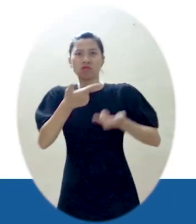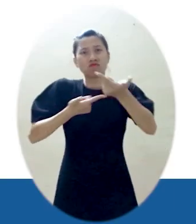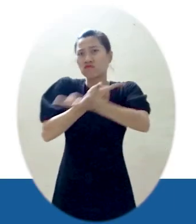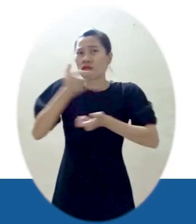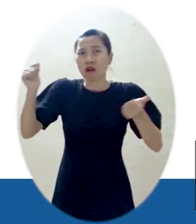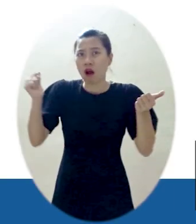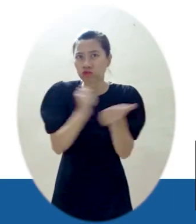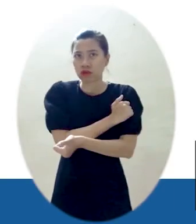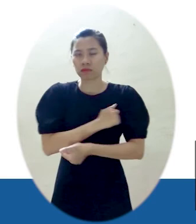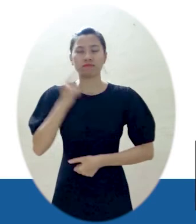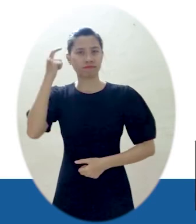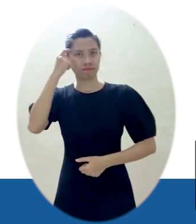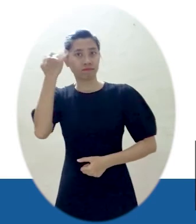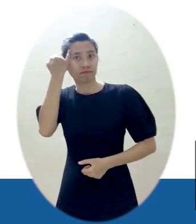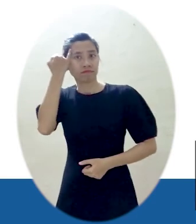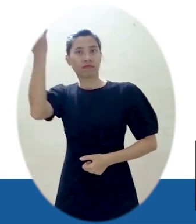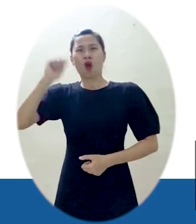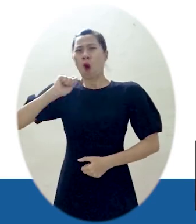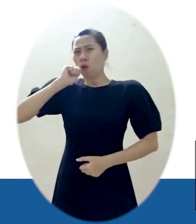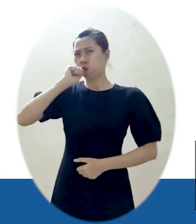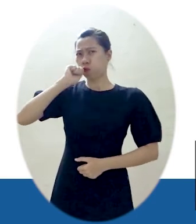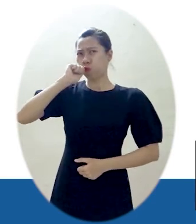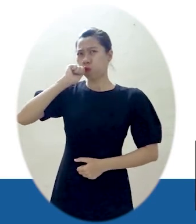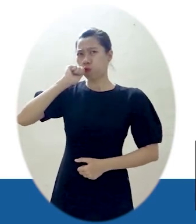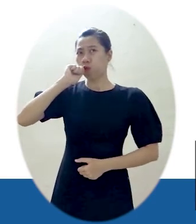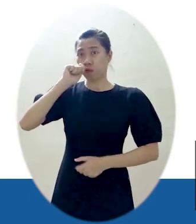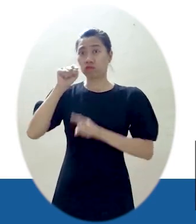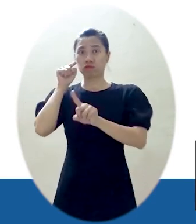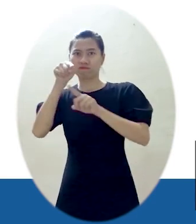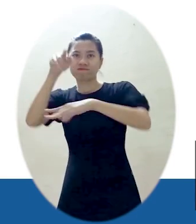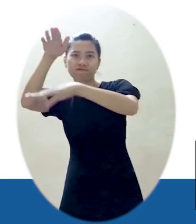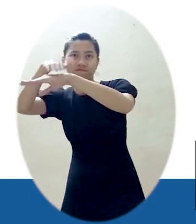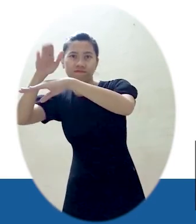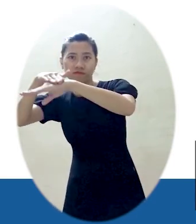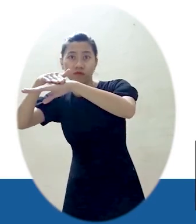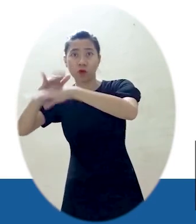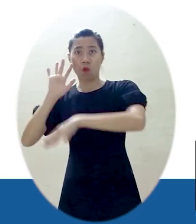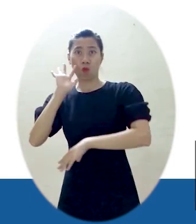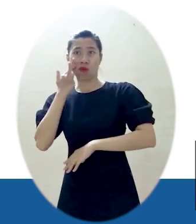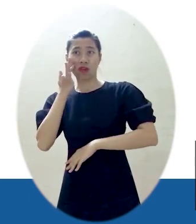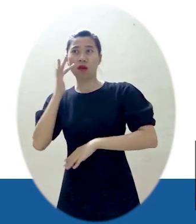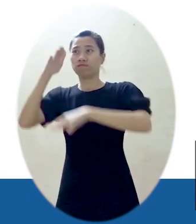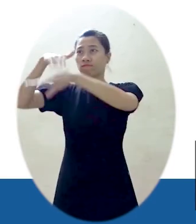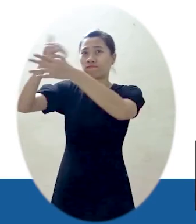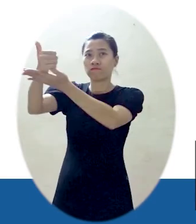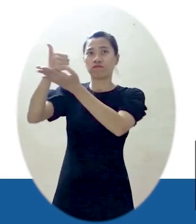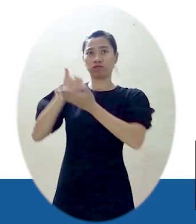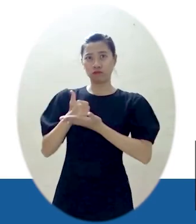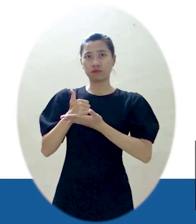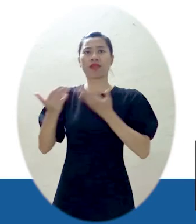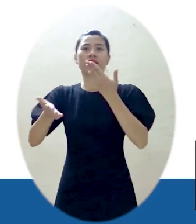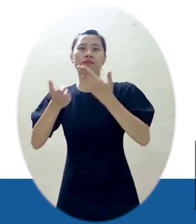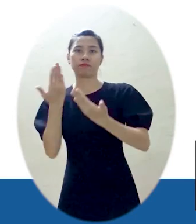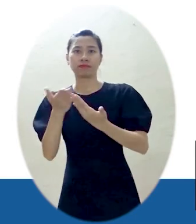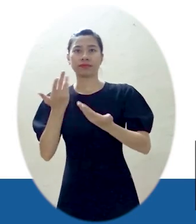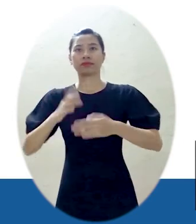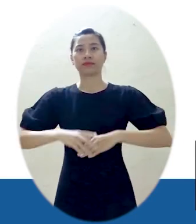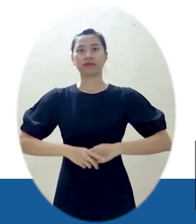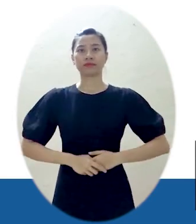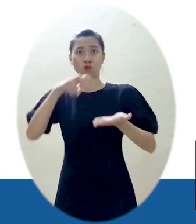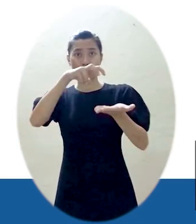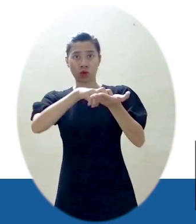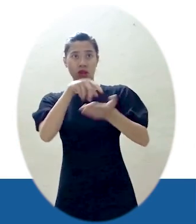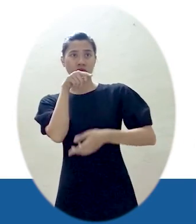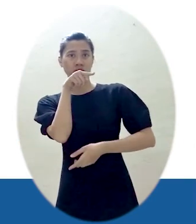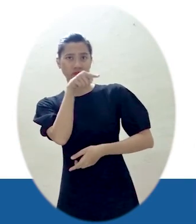về giao tiếp Hãy trang bị một cái còi hoặc một thiết bị báo động nguy hiểm Để gây chú ý và tìm kiếm sự trợ giúp khi có nguy cơ bị bạo lực